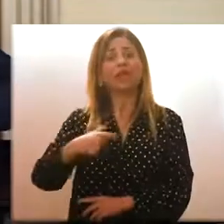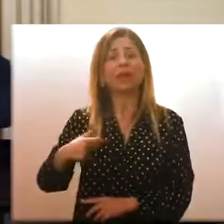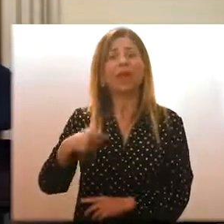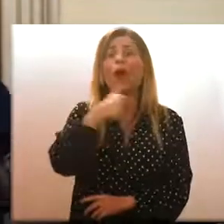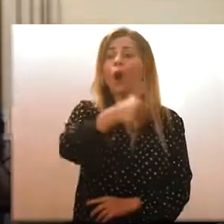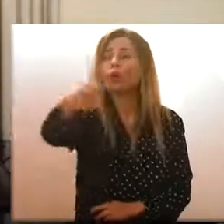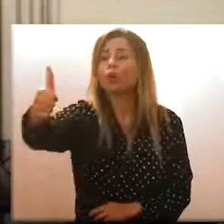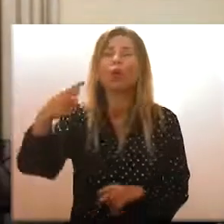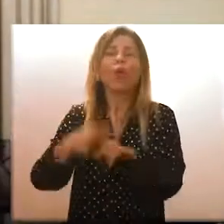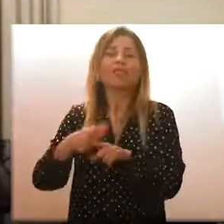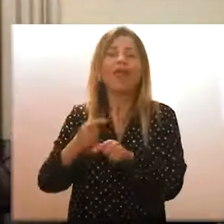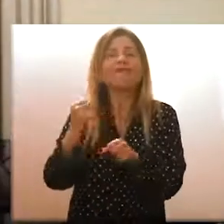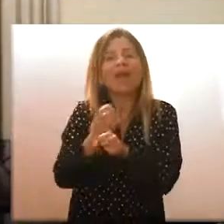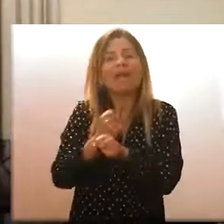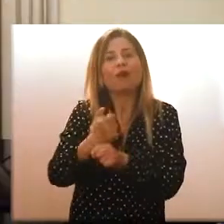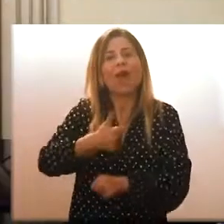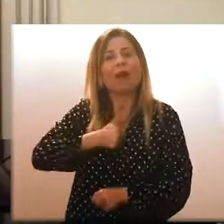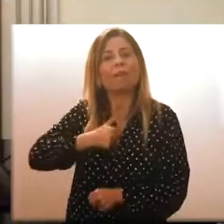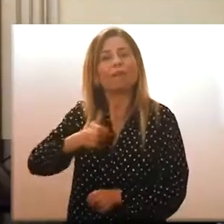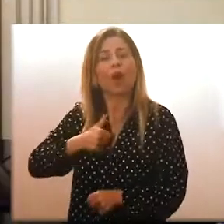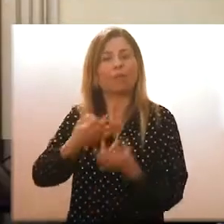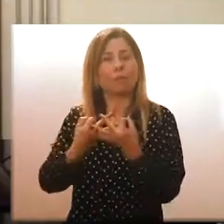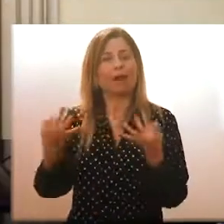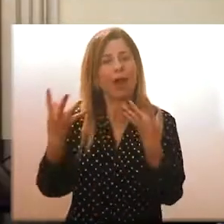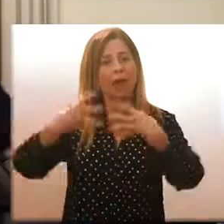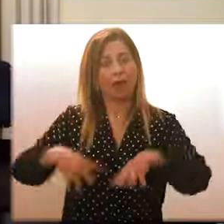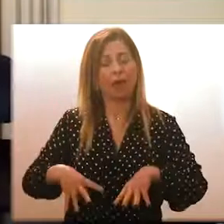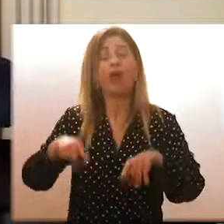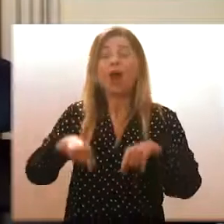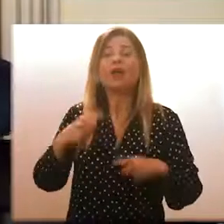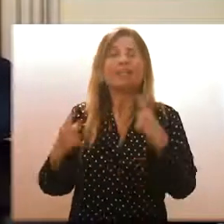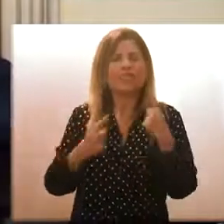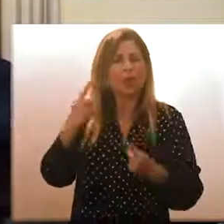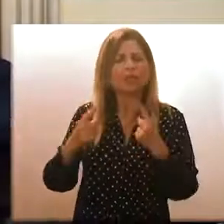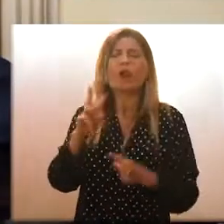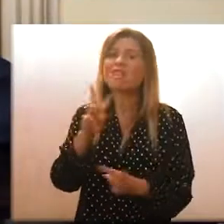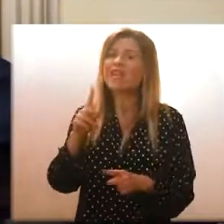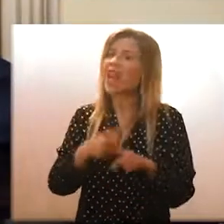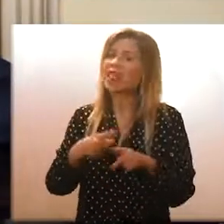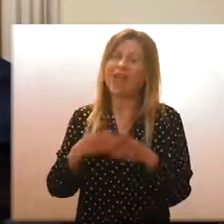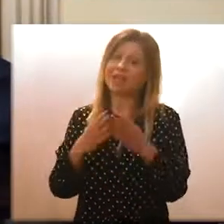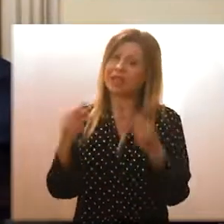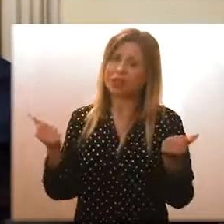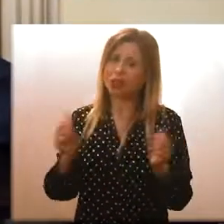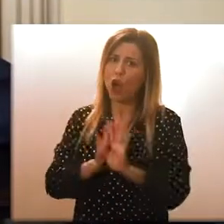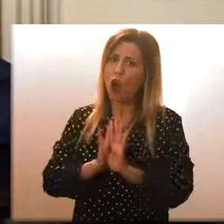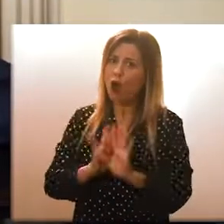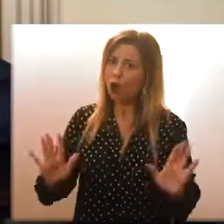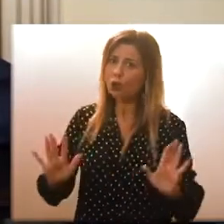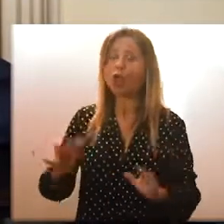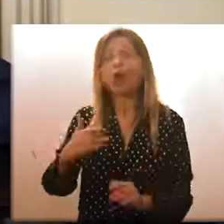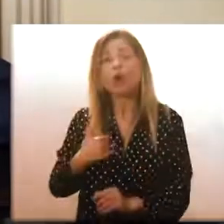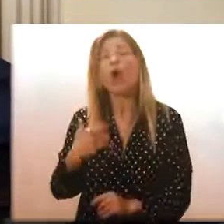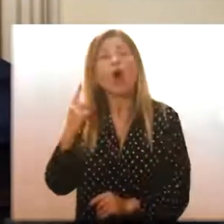propria parte. Adesso però la situazione a Villa va risolta e va risolta subito. Io ho